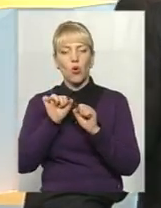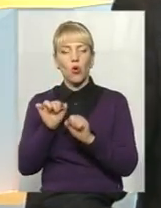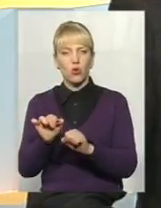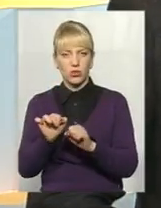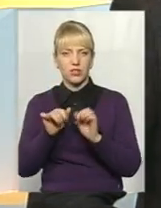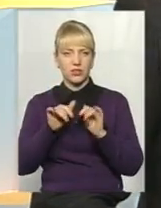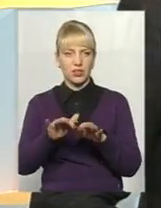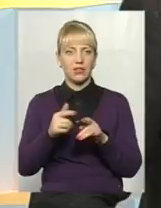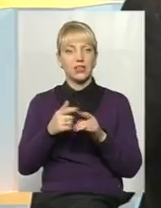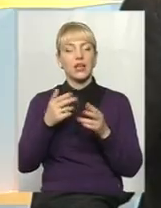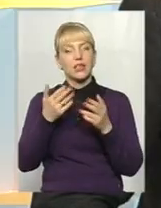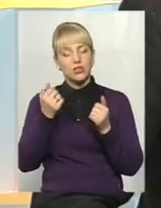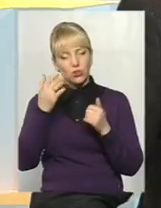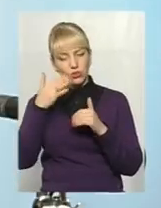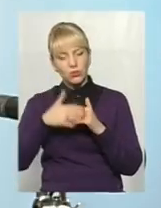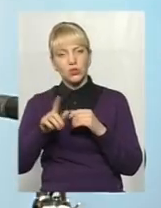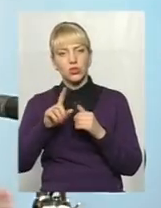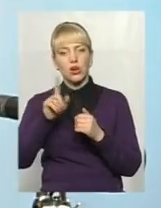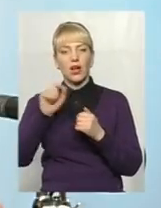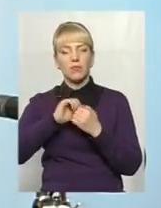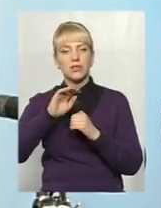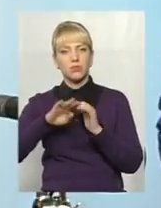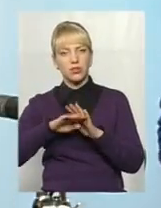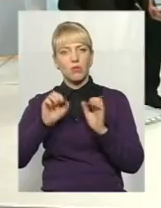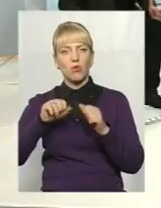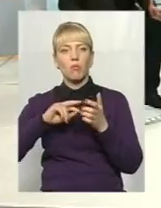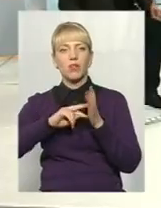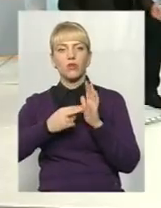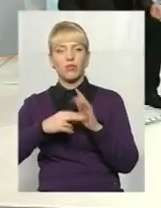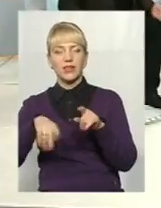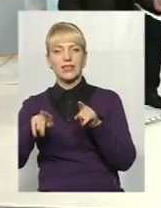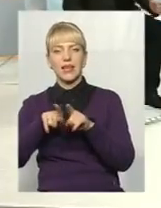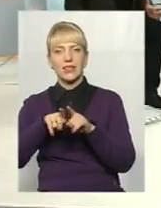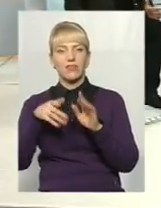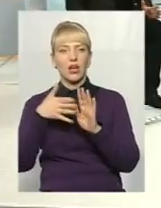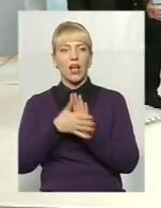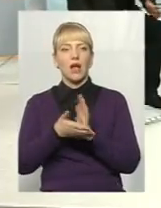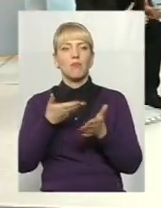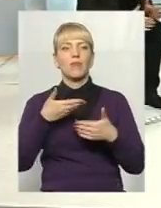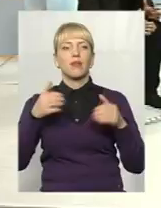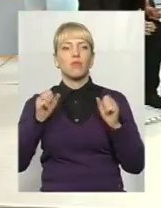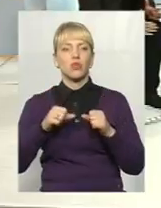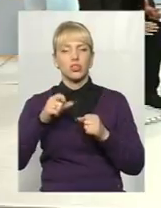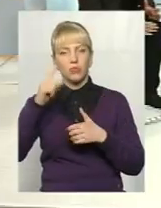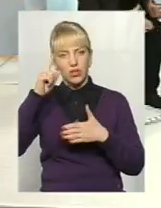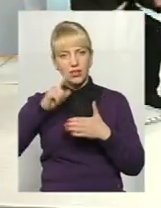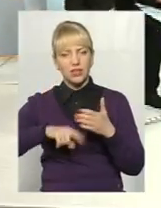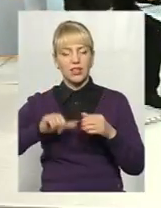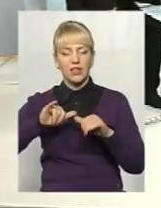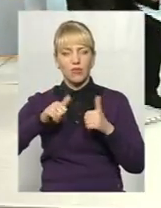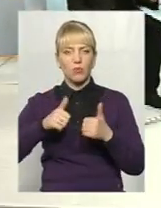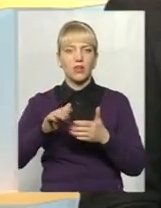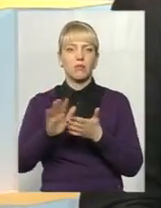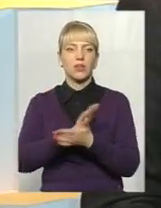планувати такі витрати. Ми тільки можемо поки що надіятися і формувати ось такі безкоштовні, кажуть. Але